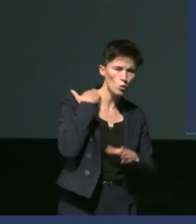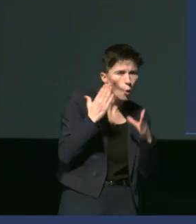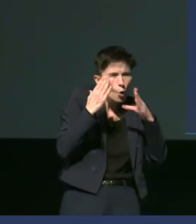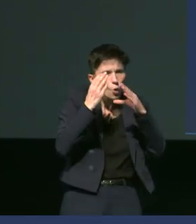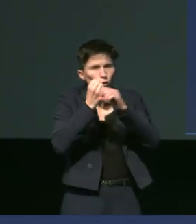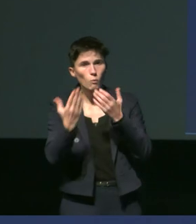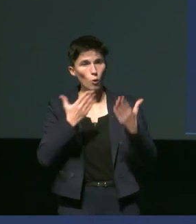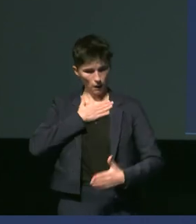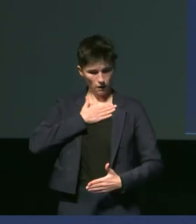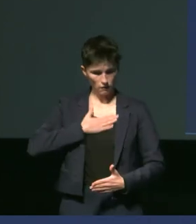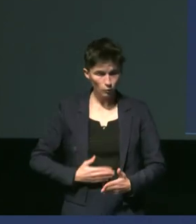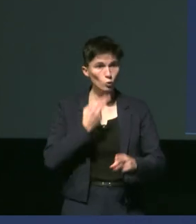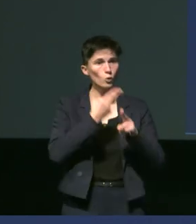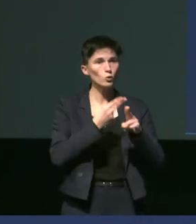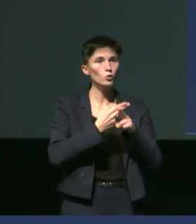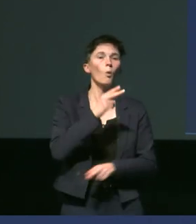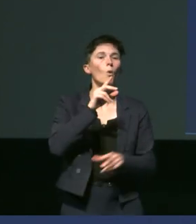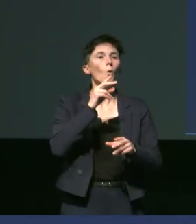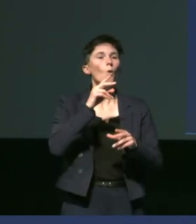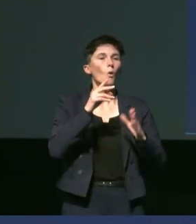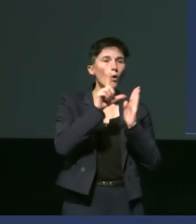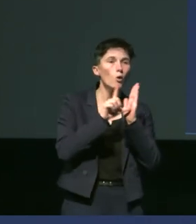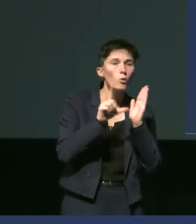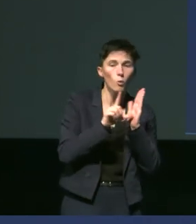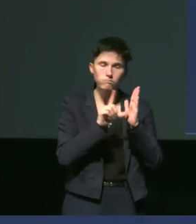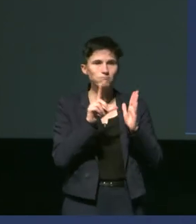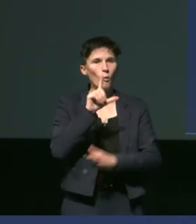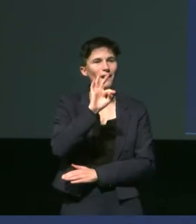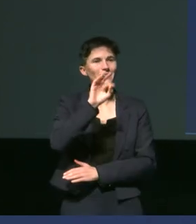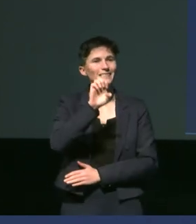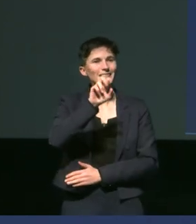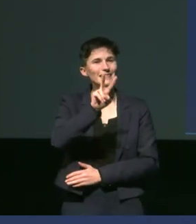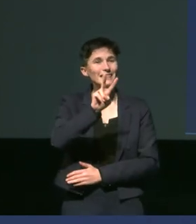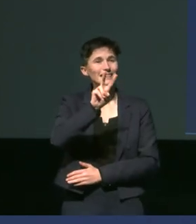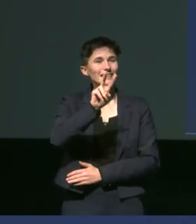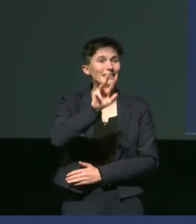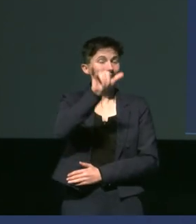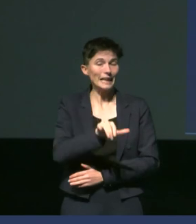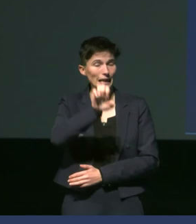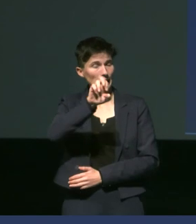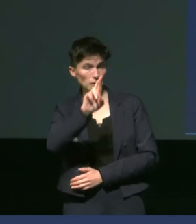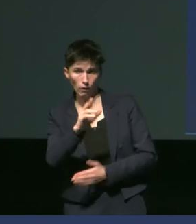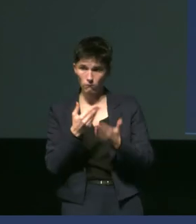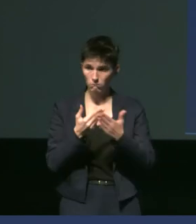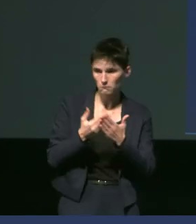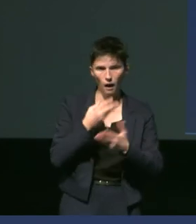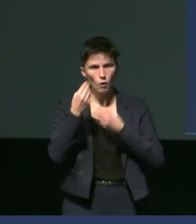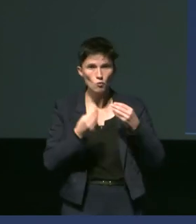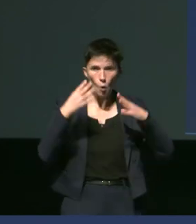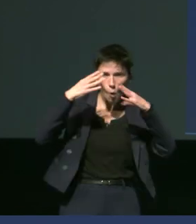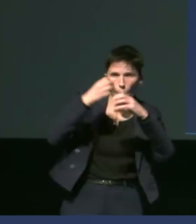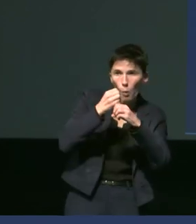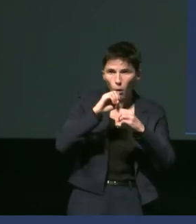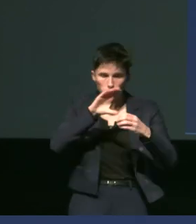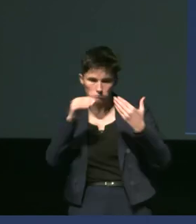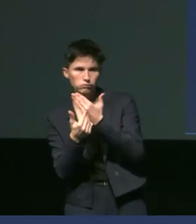on appelle la loi de teilleurs ou le contre-ombrage ce qui permet un petit peu de d'être mieux dissimulé face aux